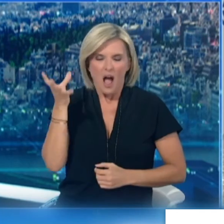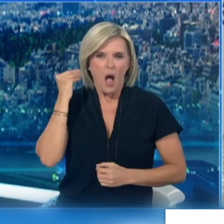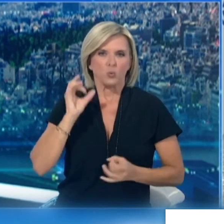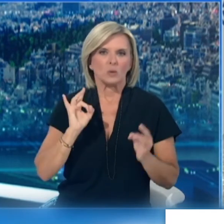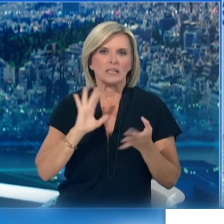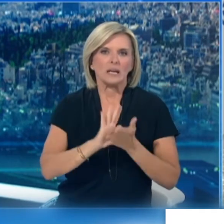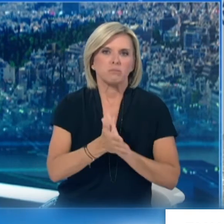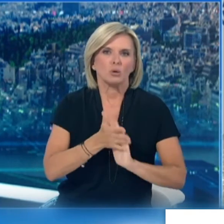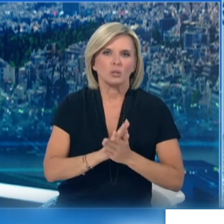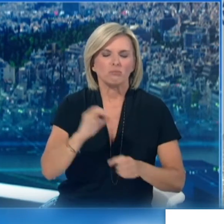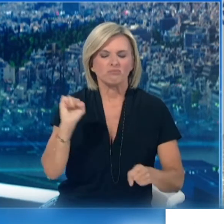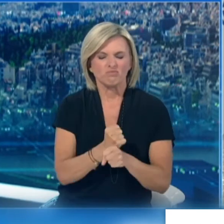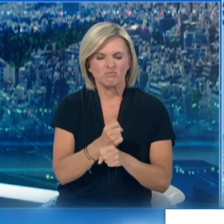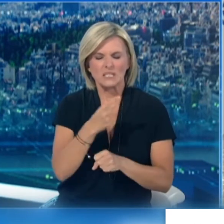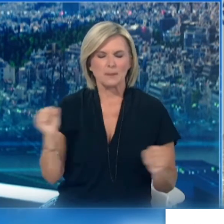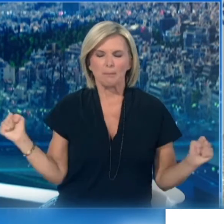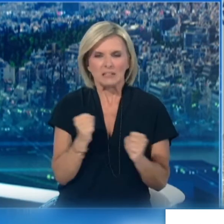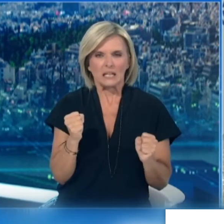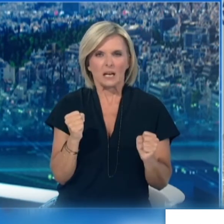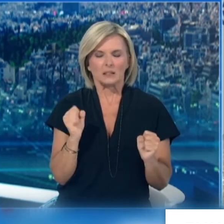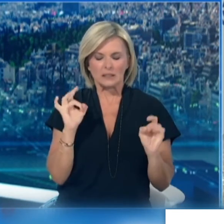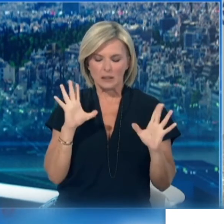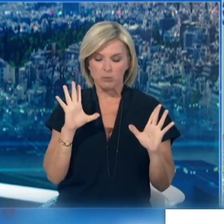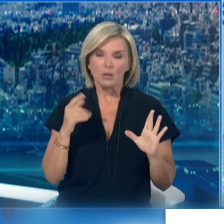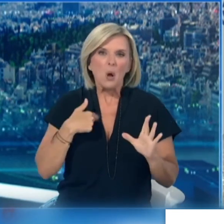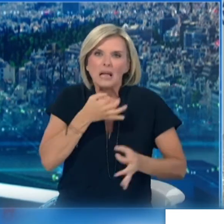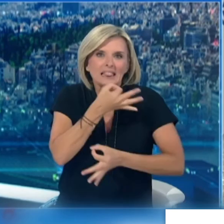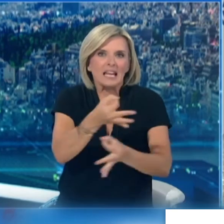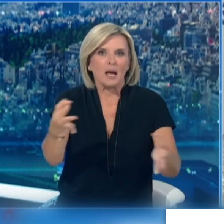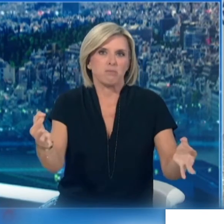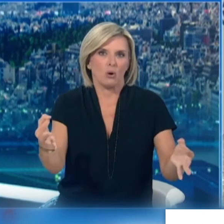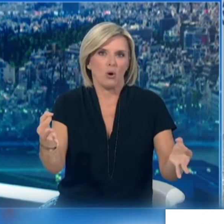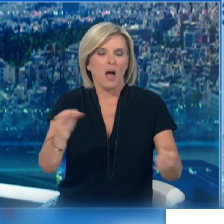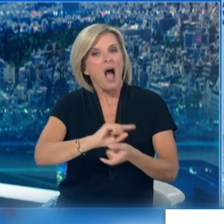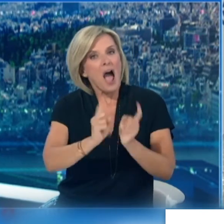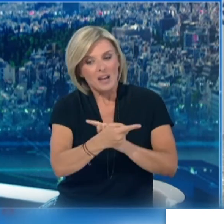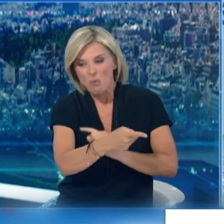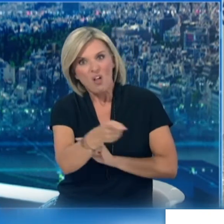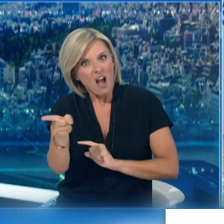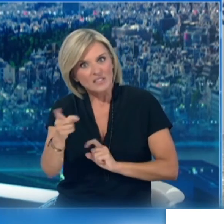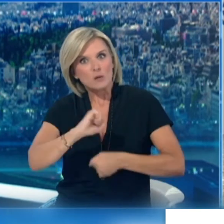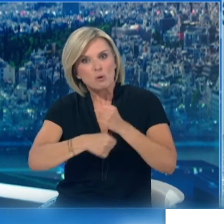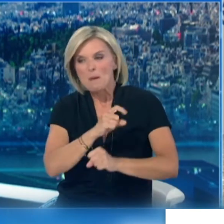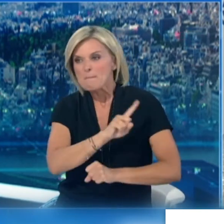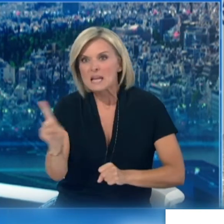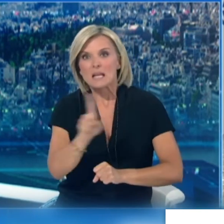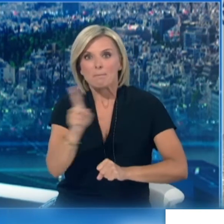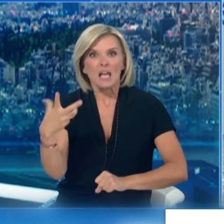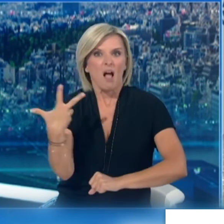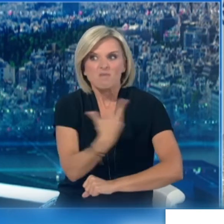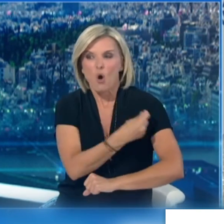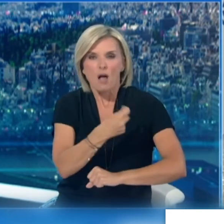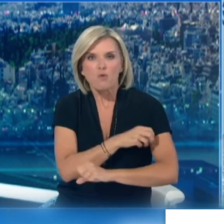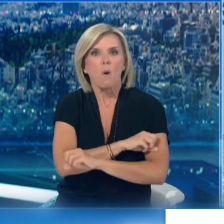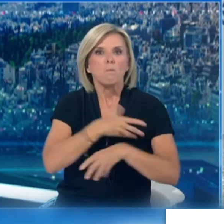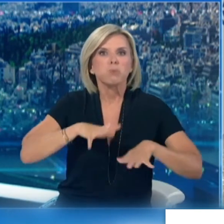προσπαθούν πολλοί να πείσουν και αυτόν που πρεσβεύει υπέρ του εμβολιασμού